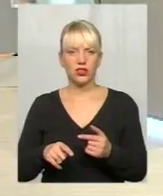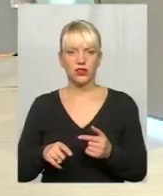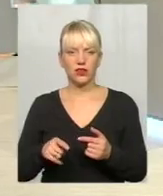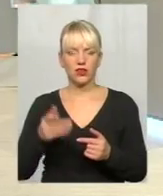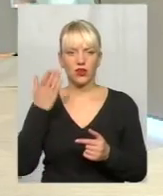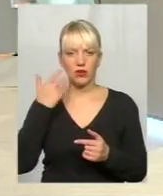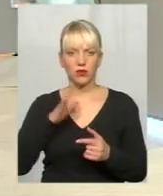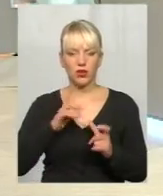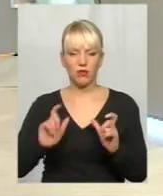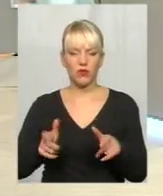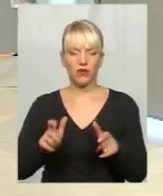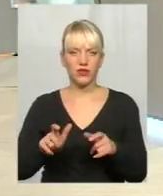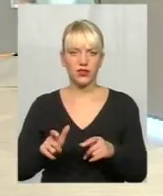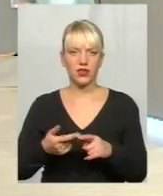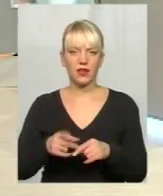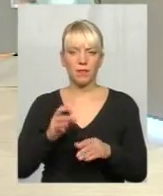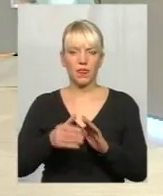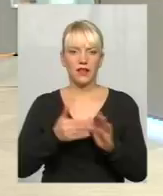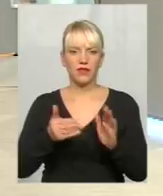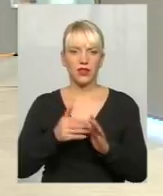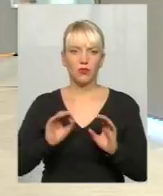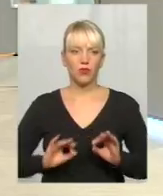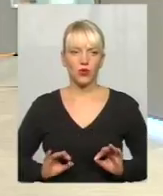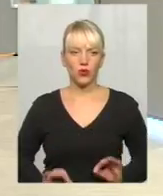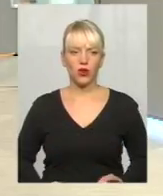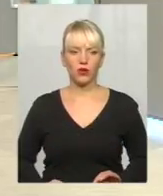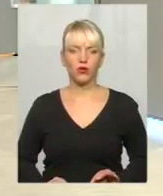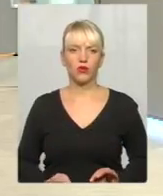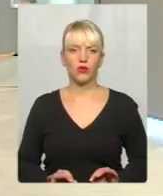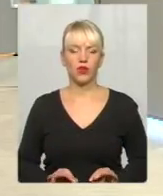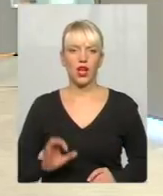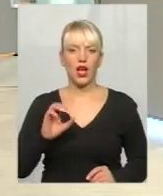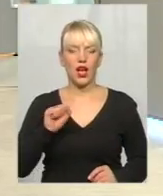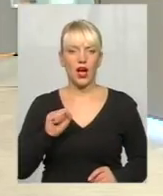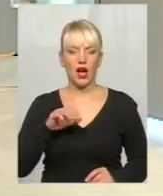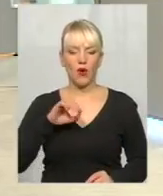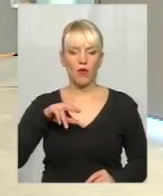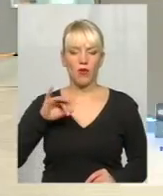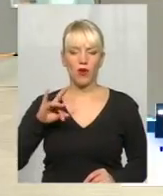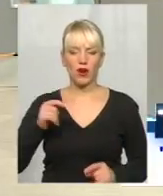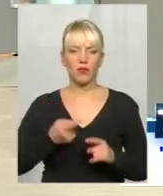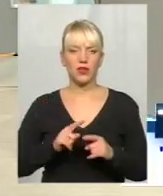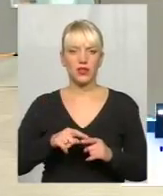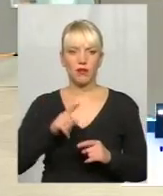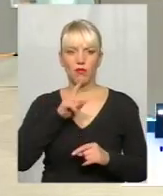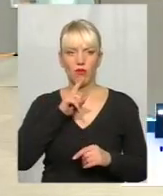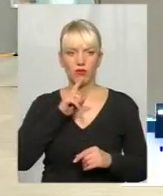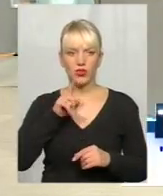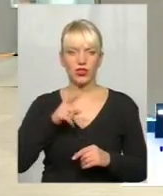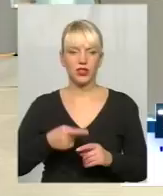повізки в виконків кукуратуру, а опора про це мовчий. Прокоментуйте, будь ласка.